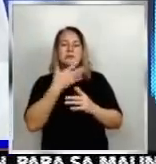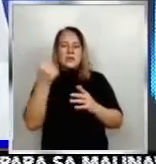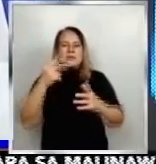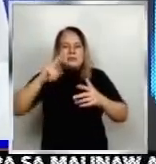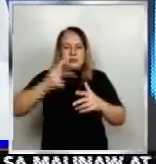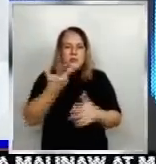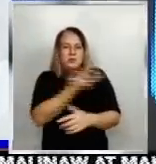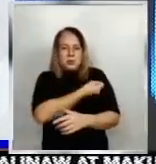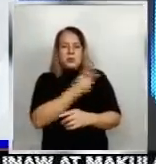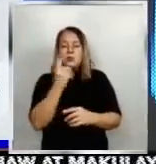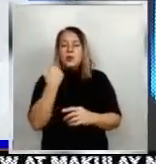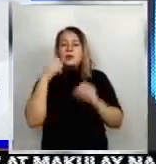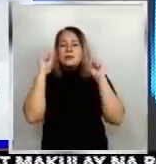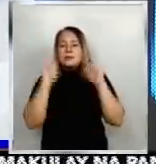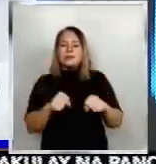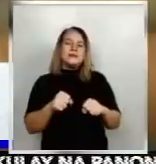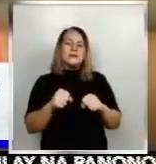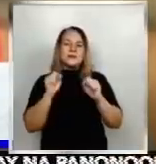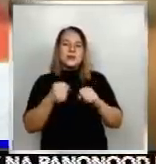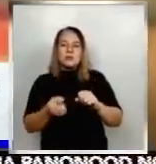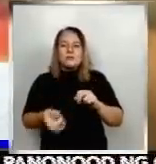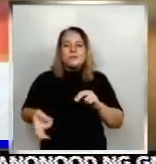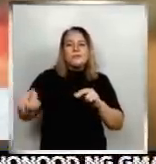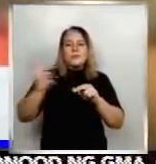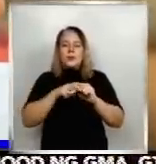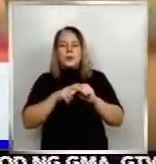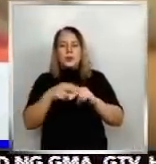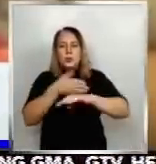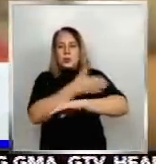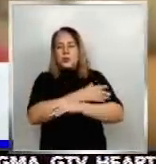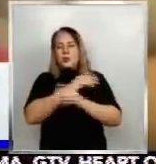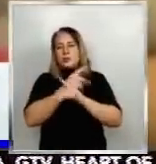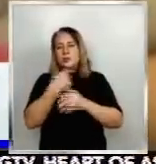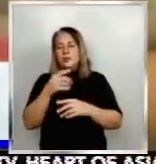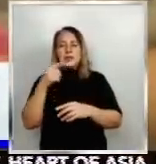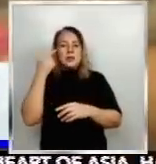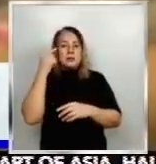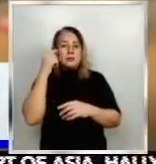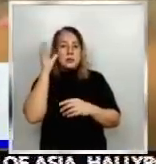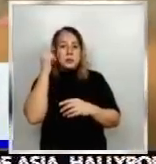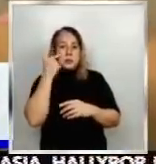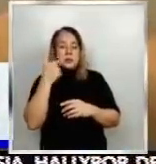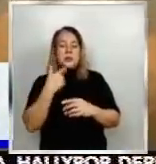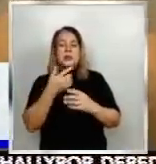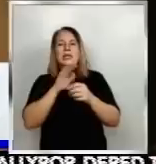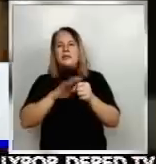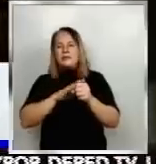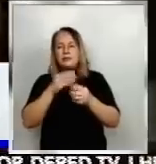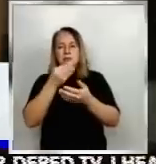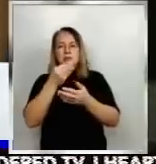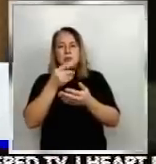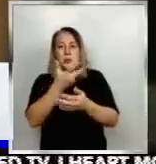can drastically improve yung protection. Sabi ni Galvez, sapat naman ang supply ng bakuna at ancillaries ng bansa.